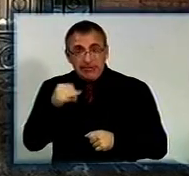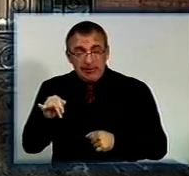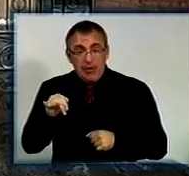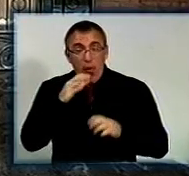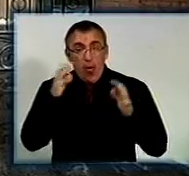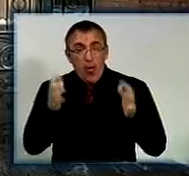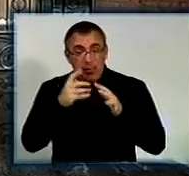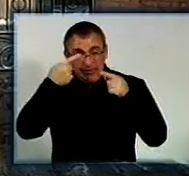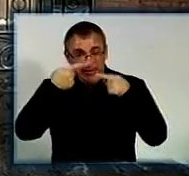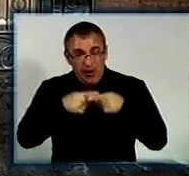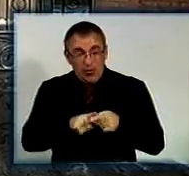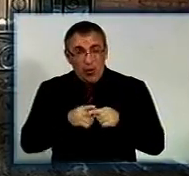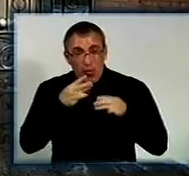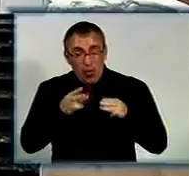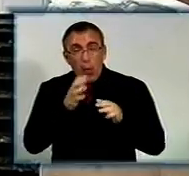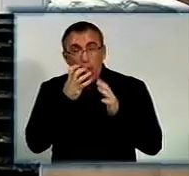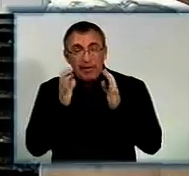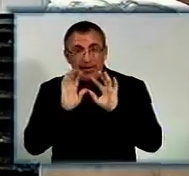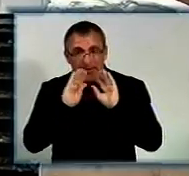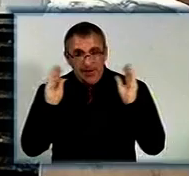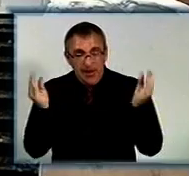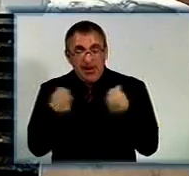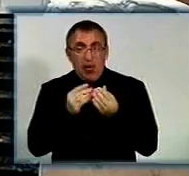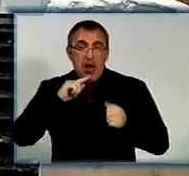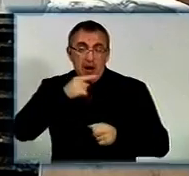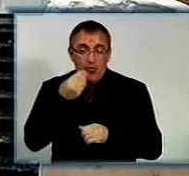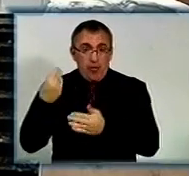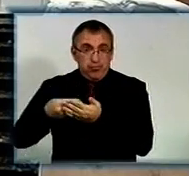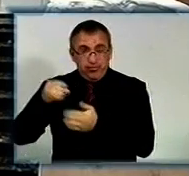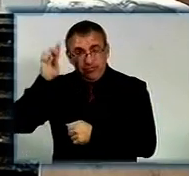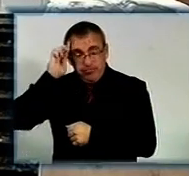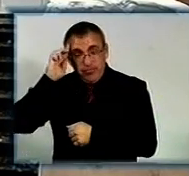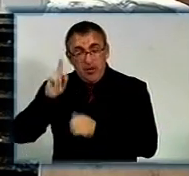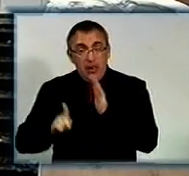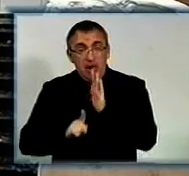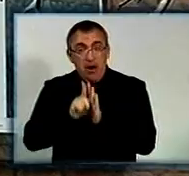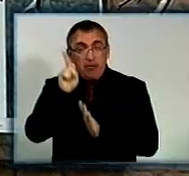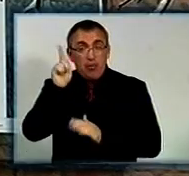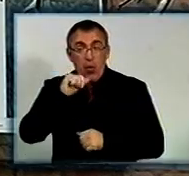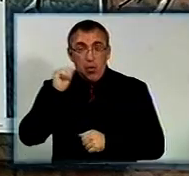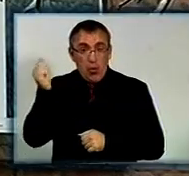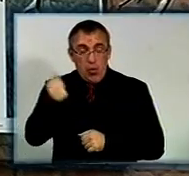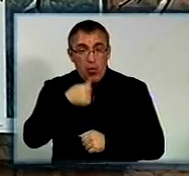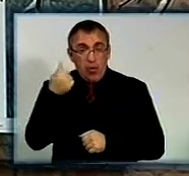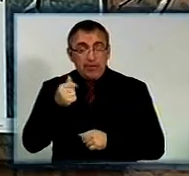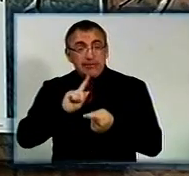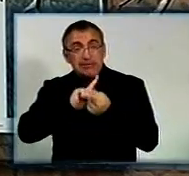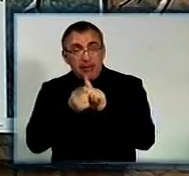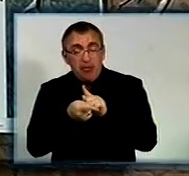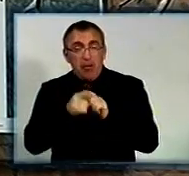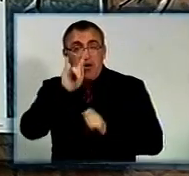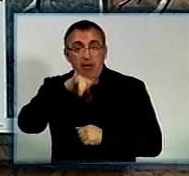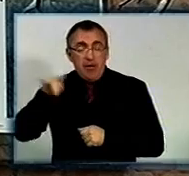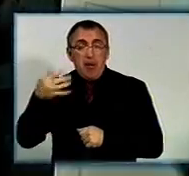енергозберігаючих технологій, утеплення приміщень та економії бюджетних коштів, то на початок навчального року у закладах освіти замінено лише